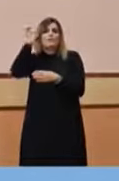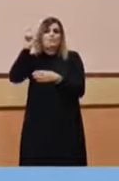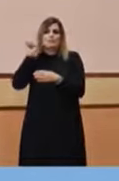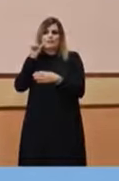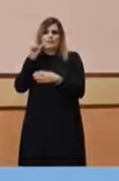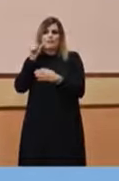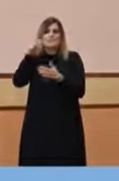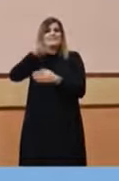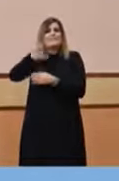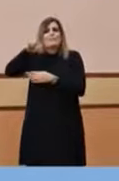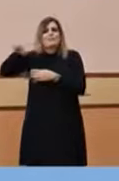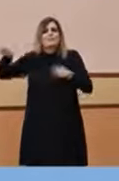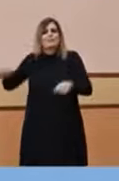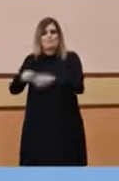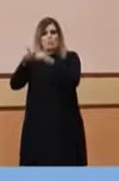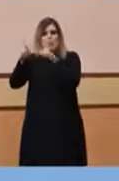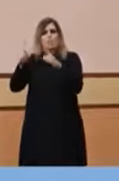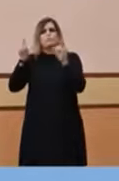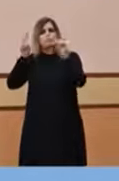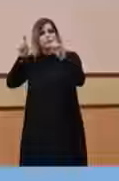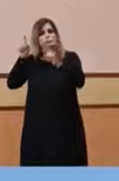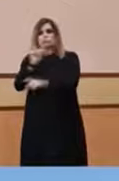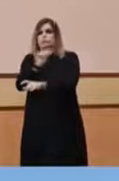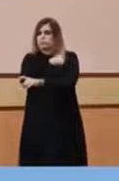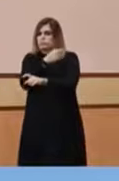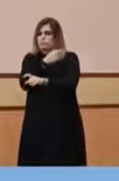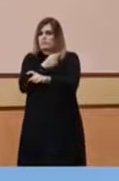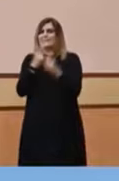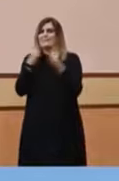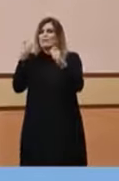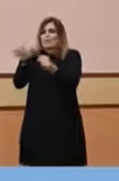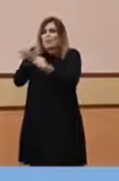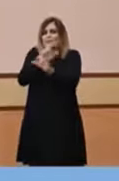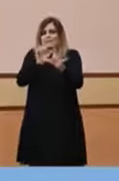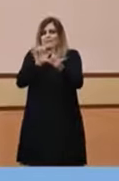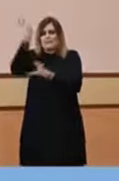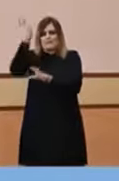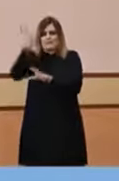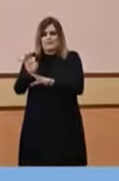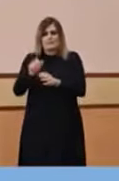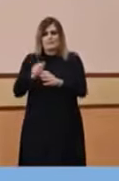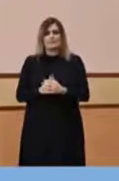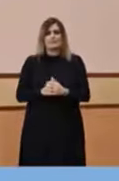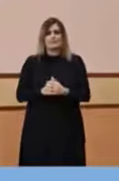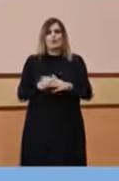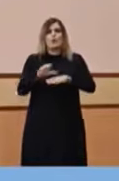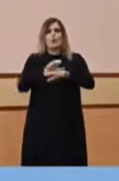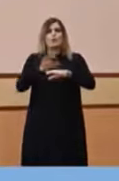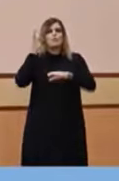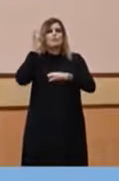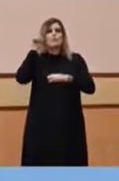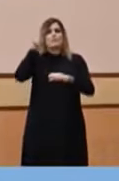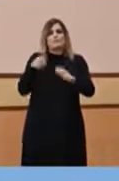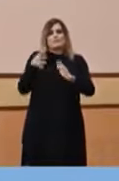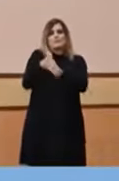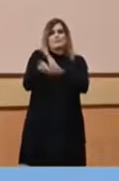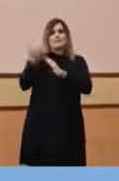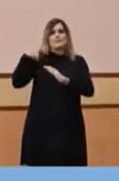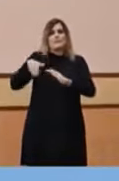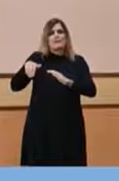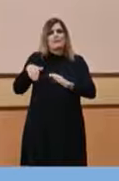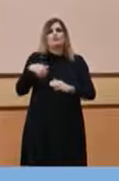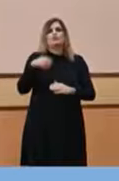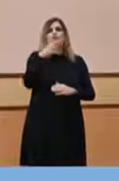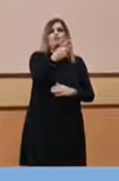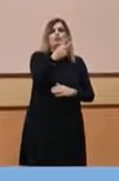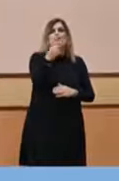trimestre, importantíssim, apropar-se al 60%. Com ha dit la consellera, també, hem comprat 230